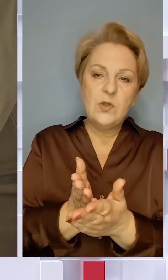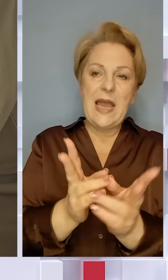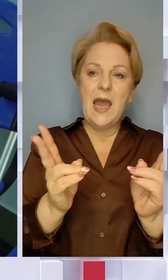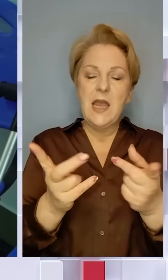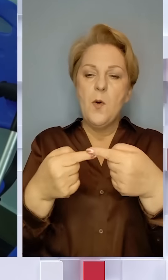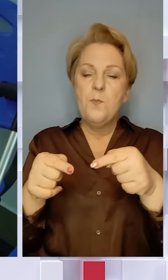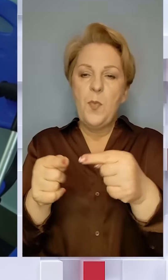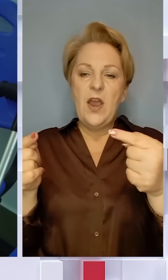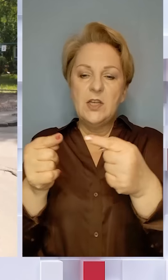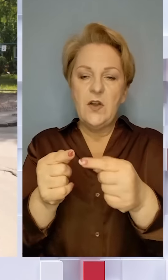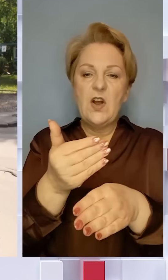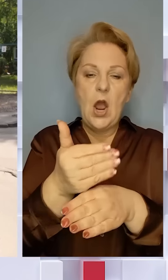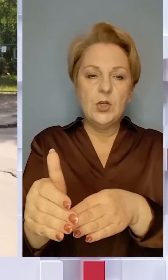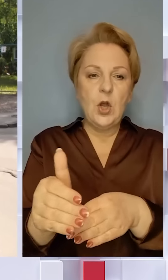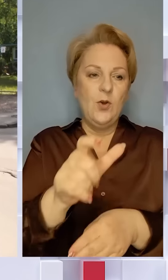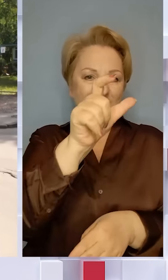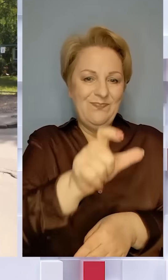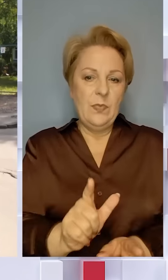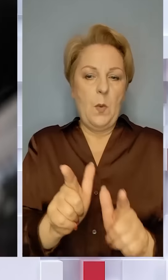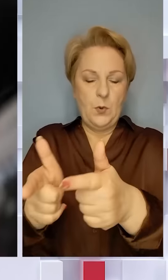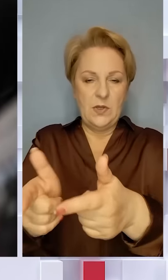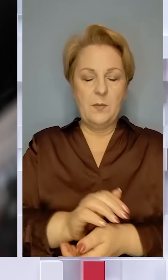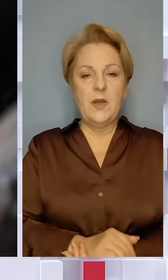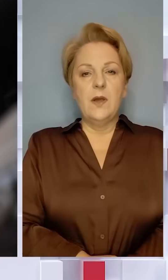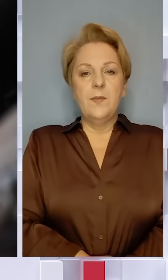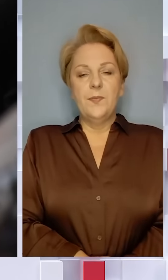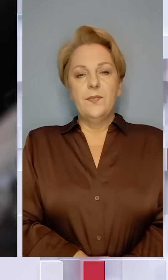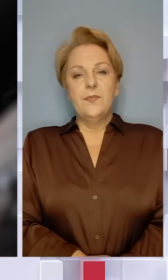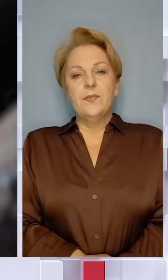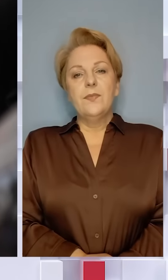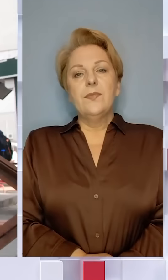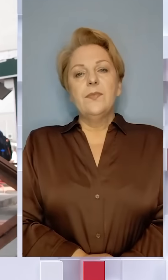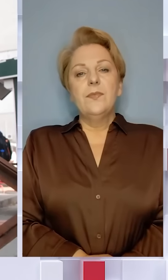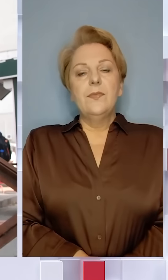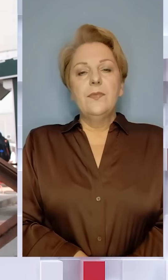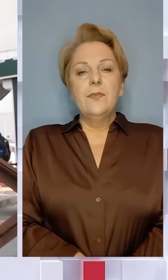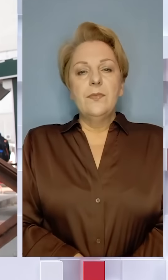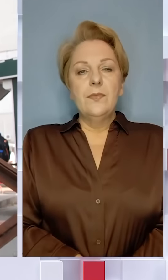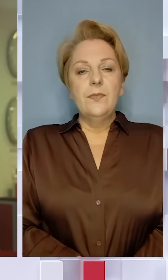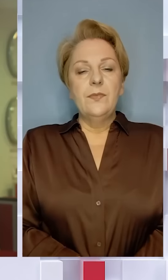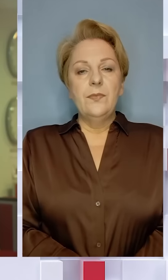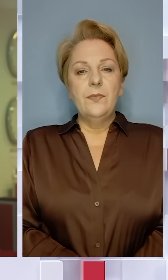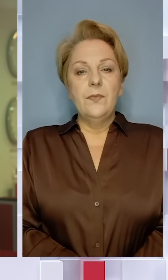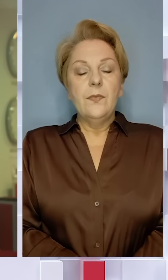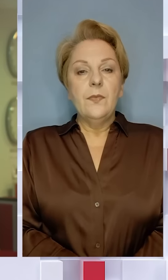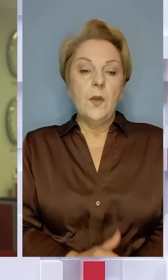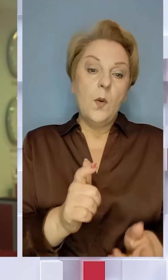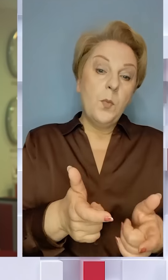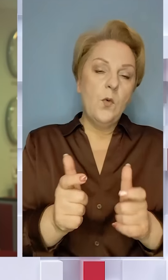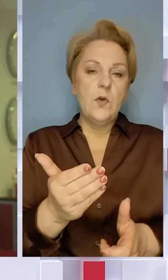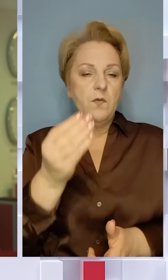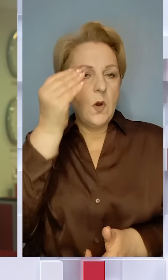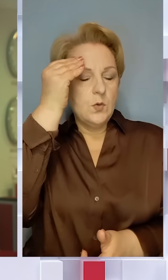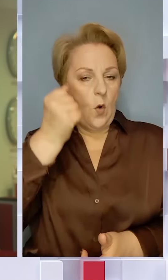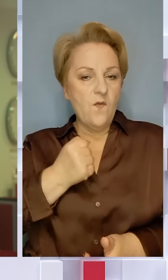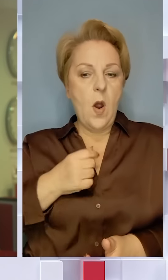якого підрозділу чи частини рекрутер потрапляє. Сергій Моргун, Ірина Павлинок, ТСН 1+,1 Чи погоджуєтеся ви